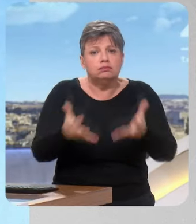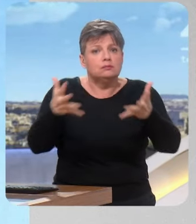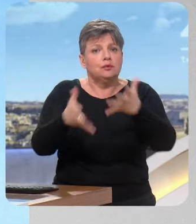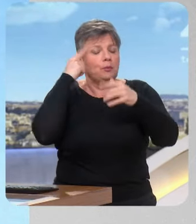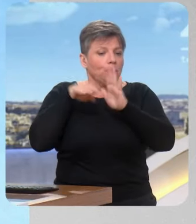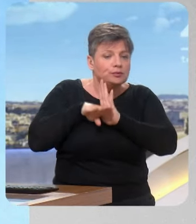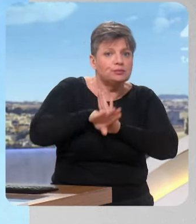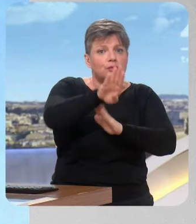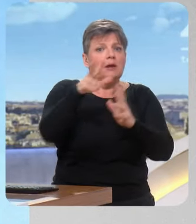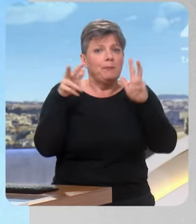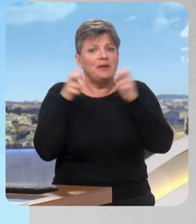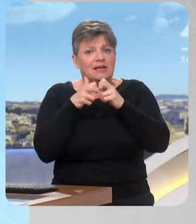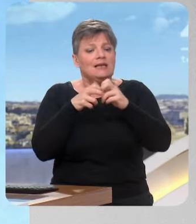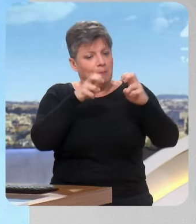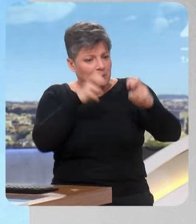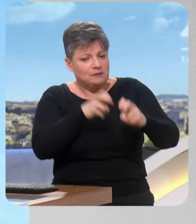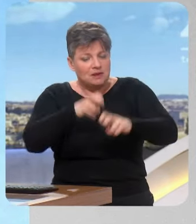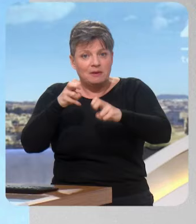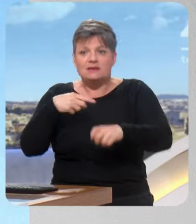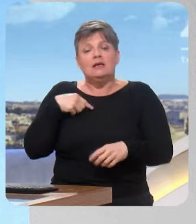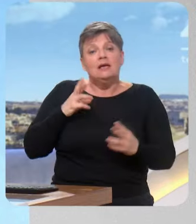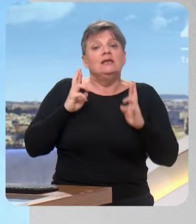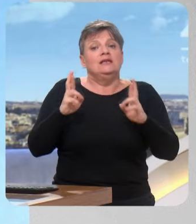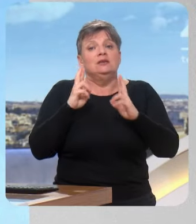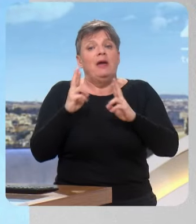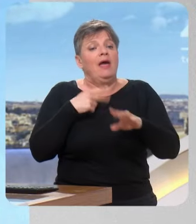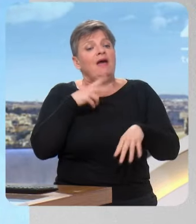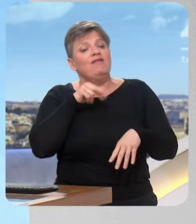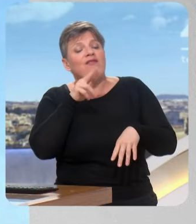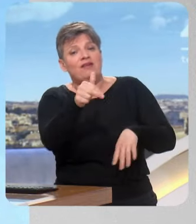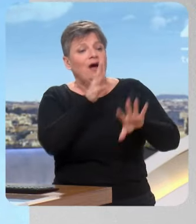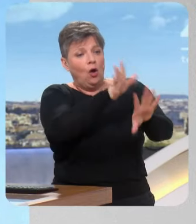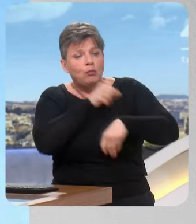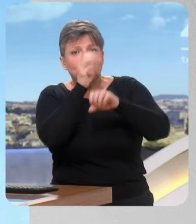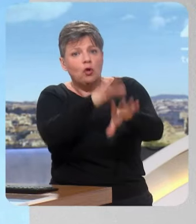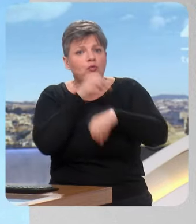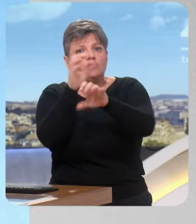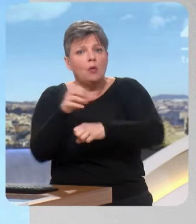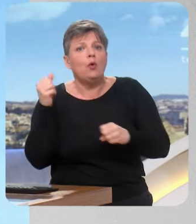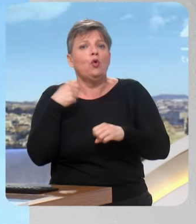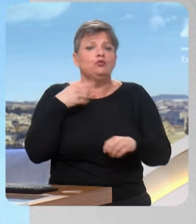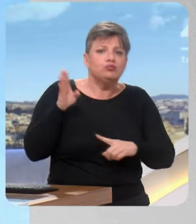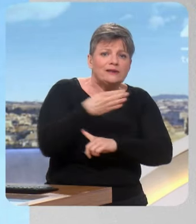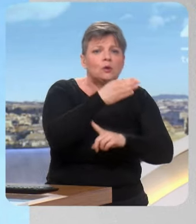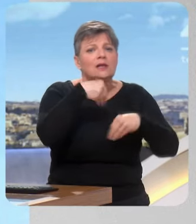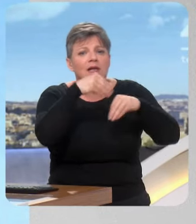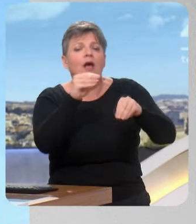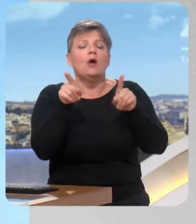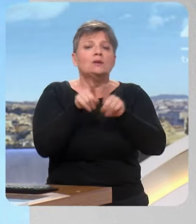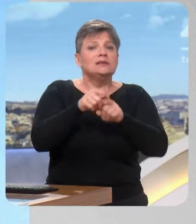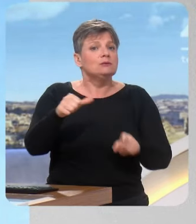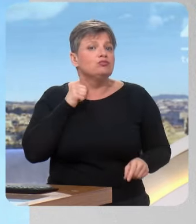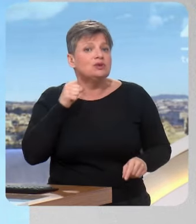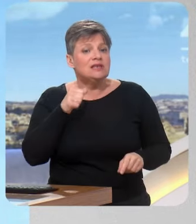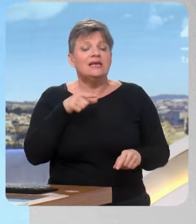parce qu'on baisse les prix de 20%, on espère bien créer de l'emploi à terme et embaucher des poissonniers, déboucher. Parce que dans ces magasins-là, ces rayons avaient été